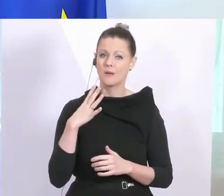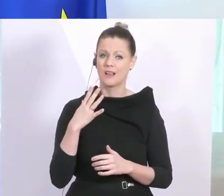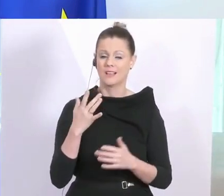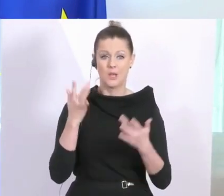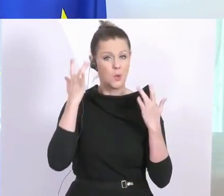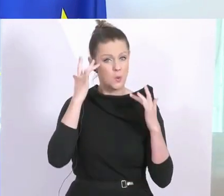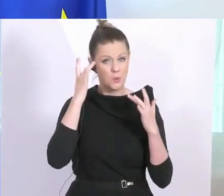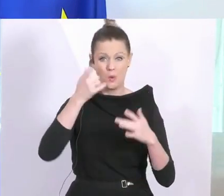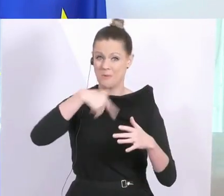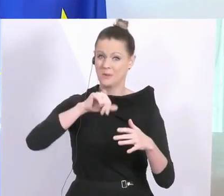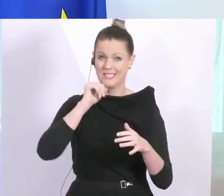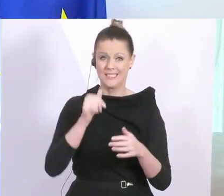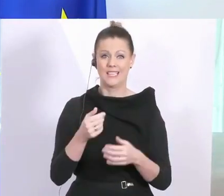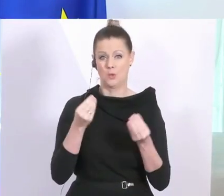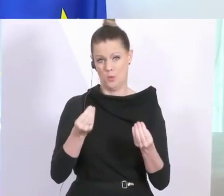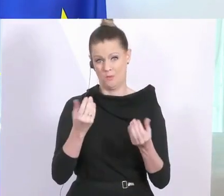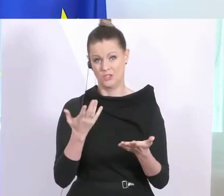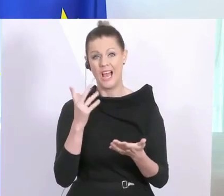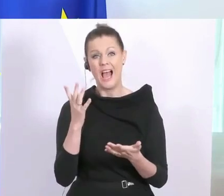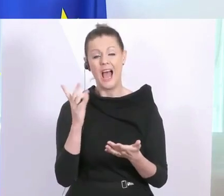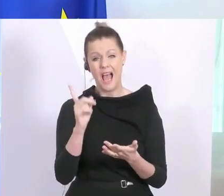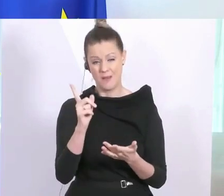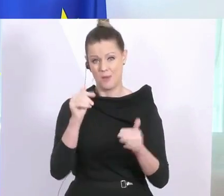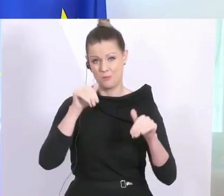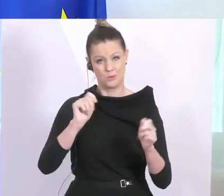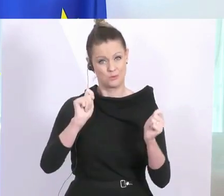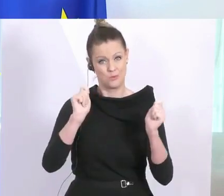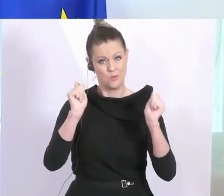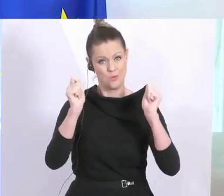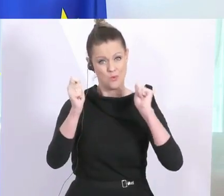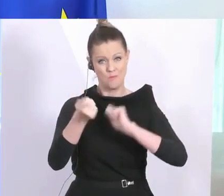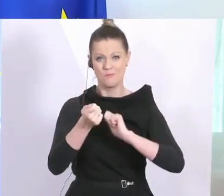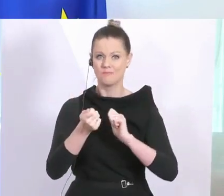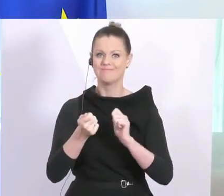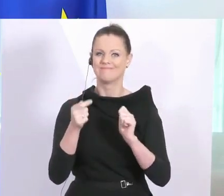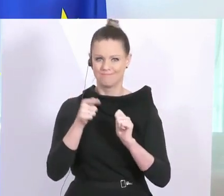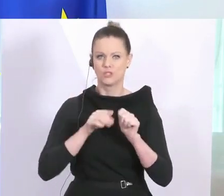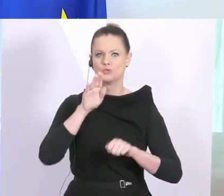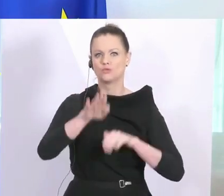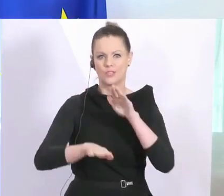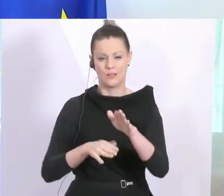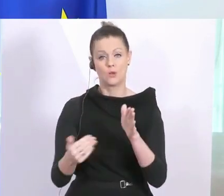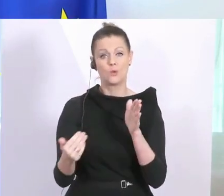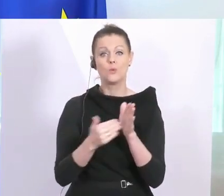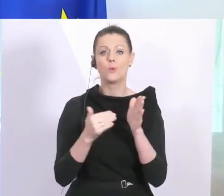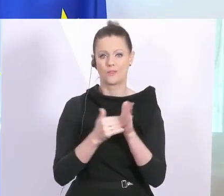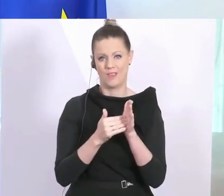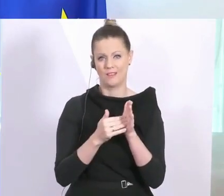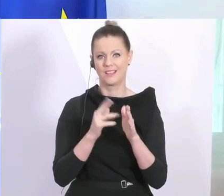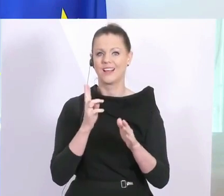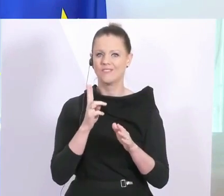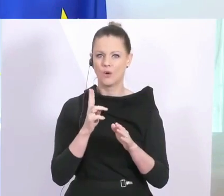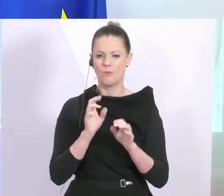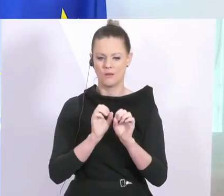sein. Aber es ist notwendig, dass wir diesen Schritt machen, um die weitere Ausbreitung noch